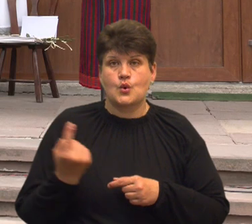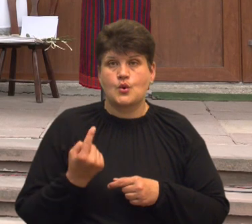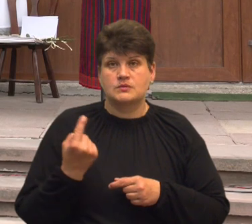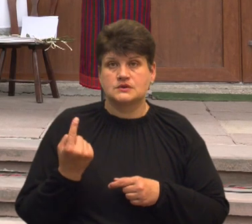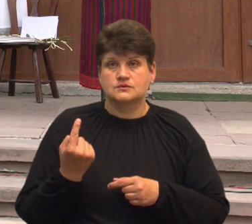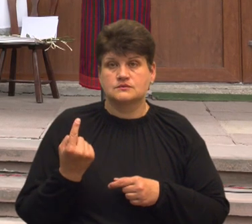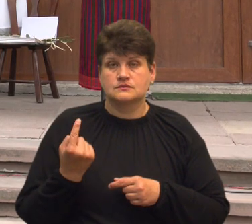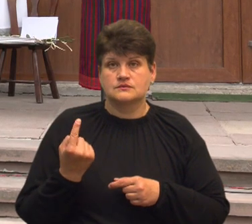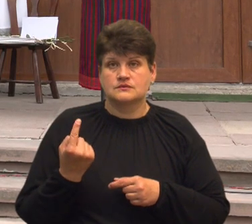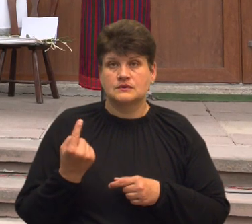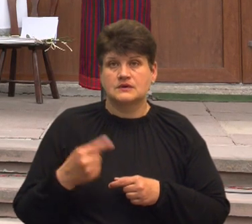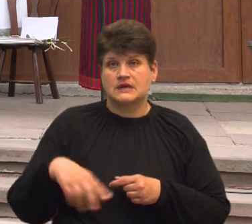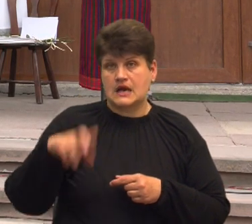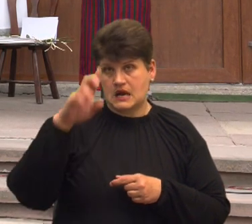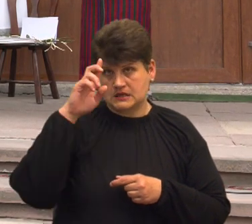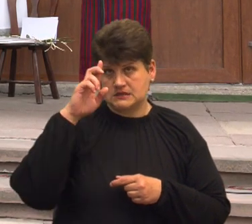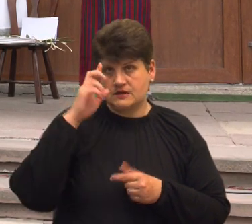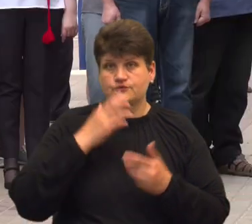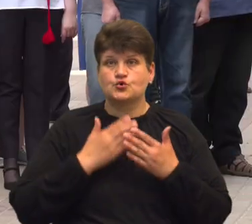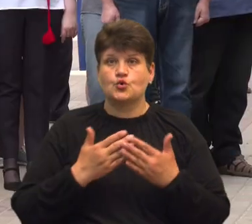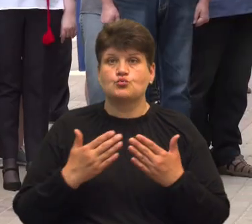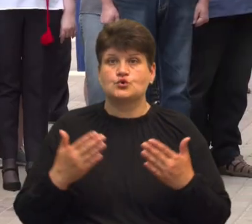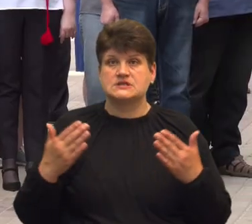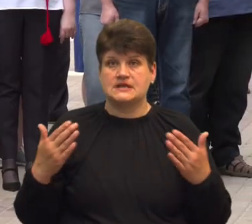краєзнавчого музею.